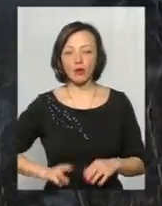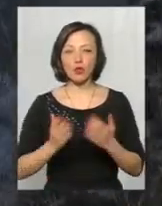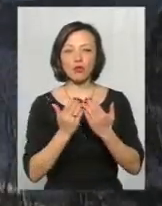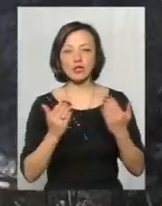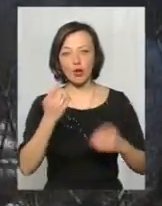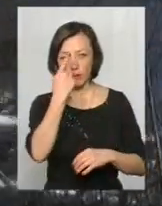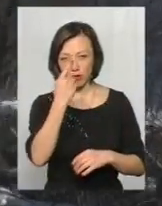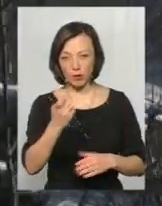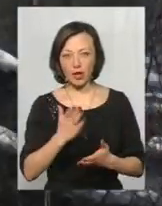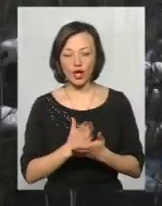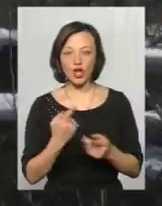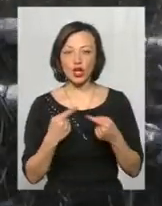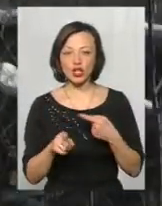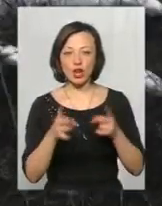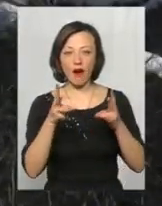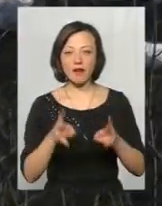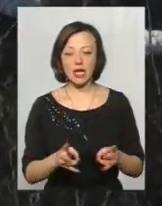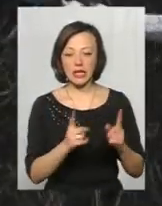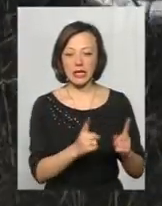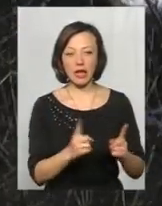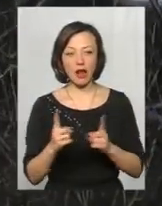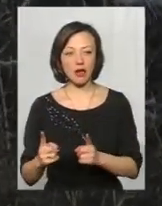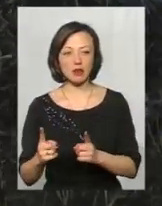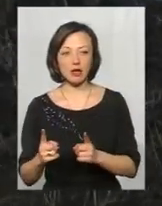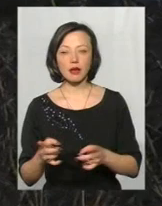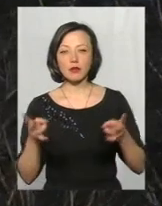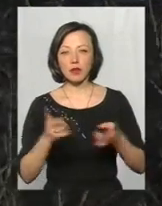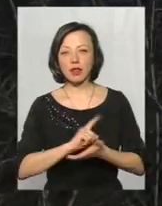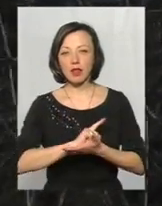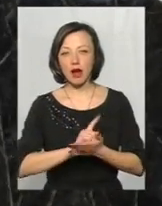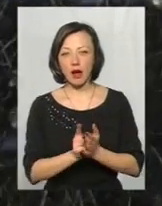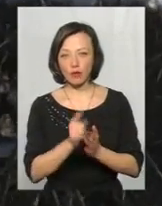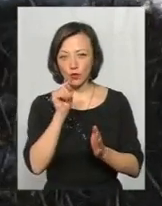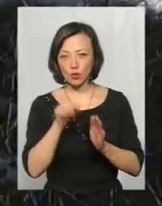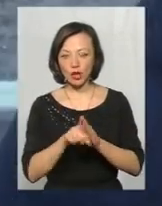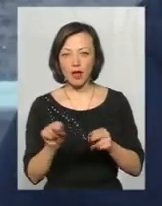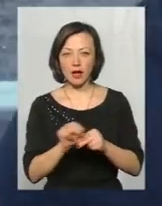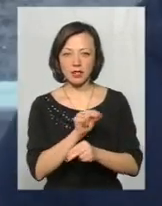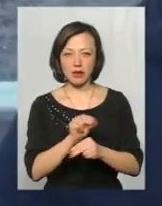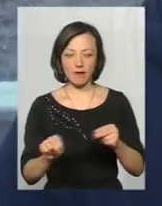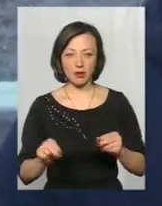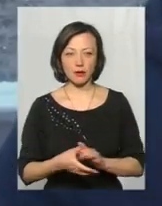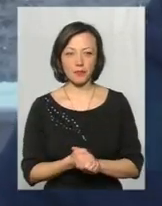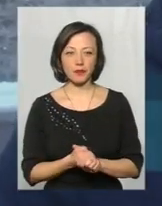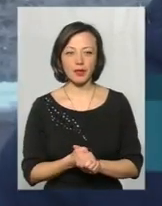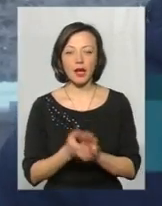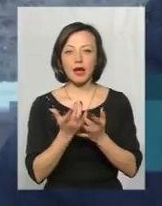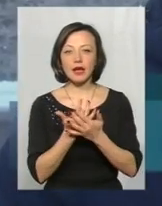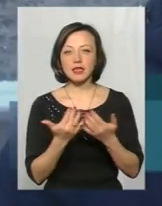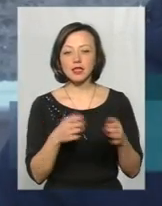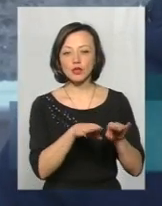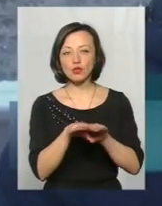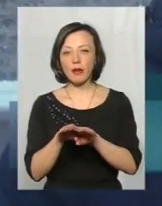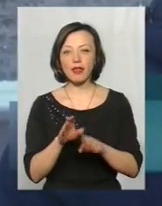повідомляє, що є й інші аварійні ділянки фортеці, які потребують негайного втручання реставраторів. В різних ступінях незадовільного